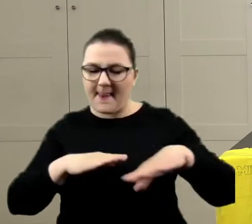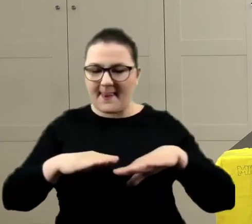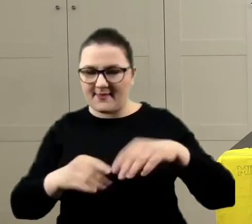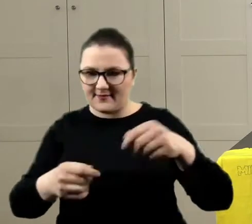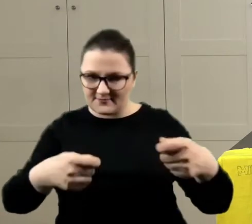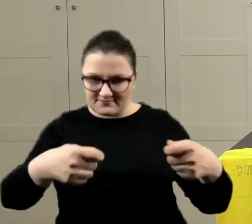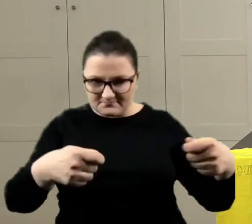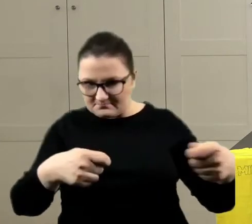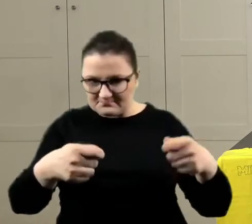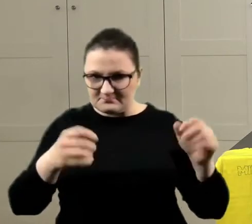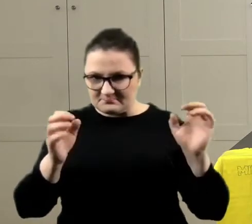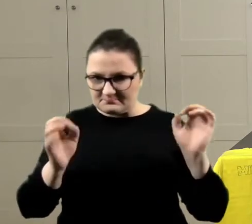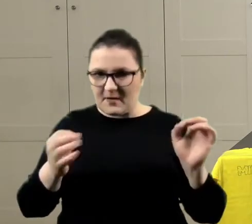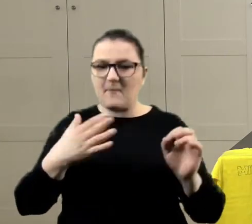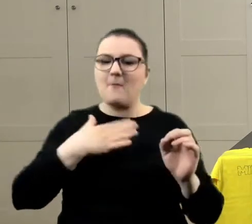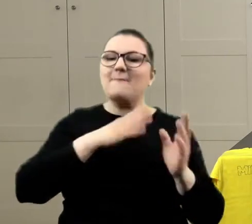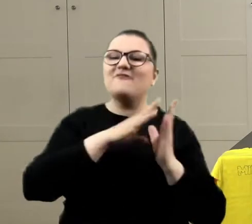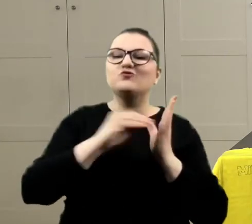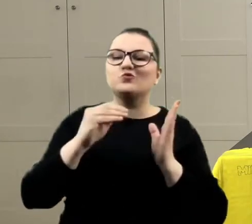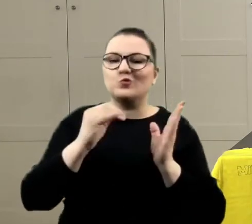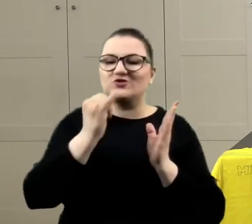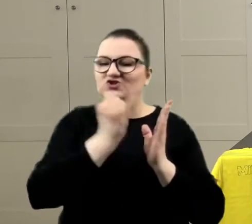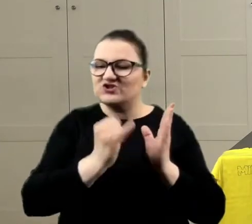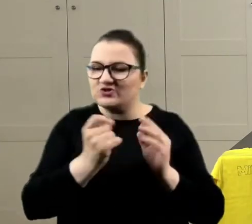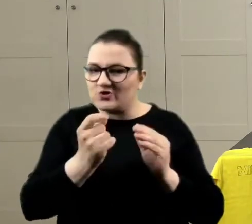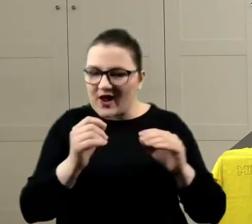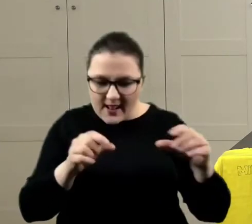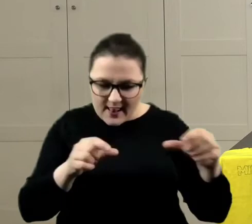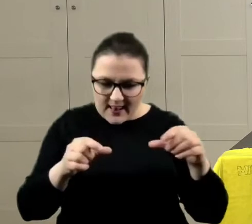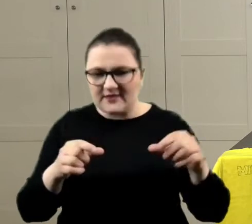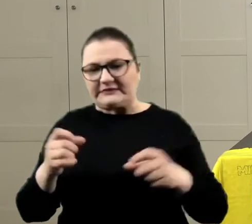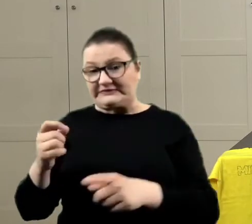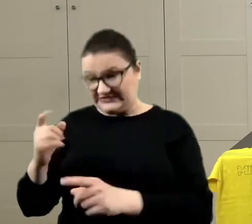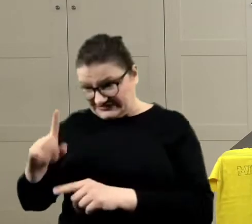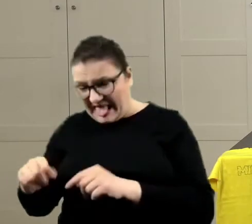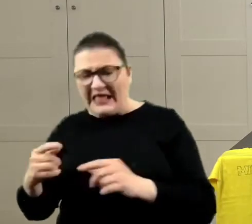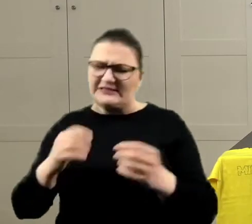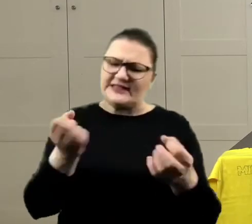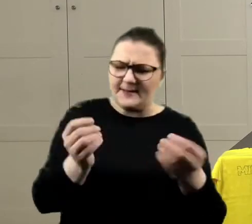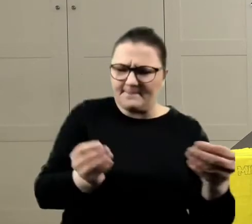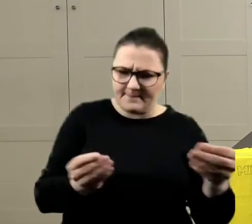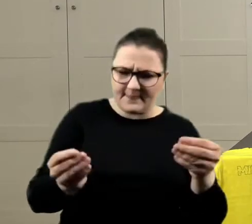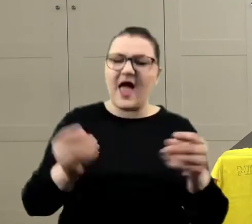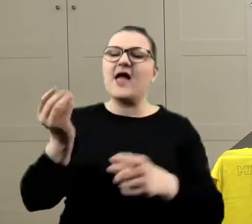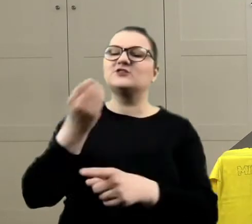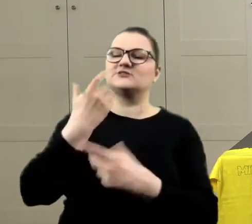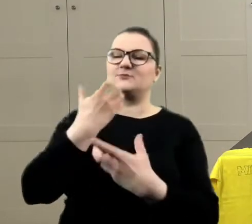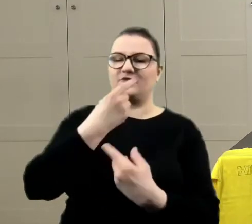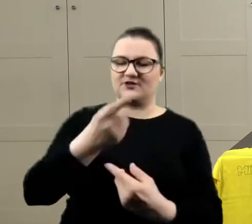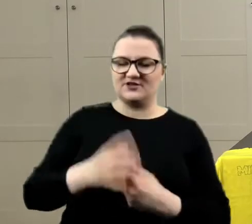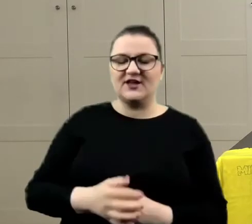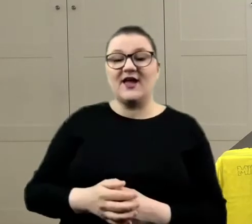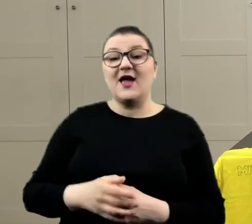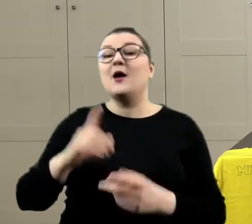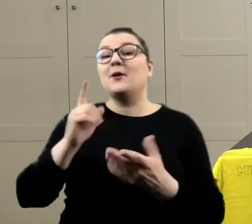miejscu, gdzie już mamy tutaj kreski. To zaraz przesuniemy, tylko wiesz co, jeszcze coś chcę powiedzieć. Musicie pamiętać też o